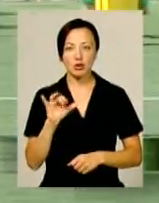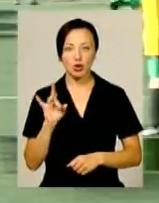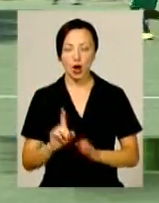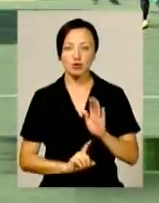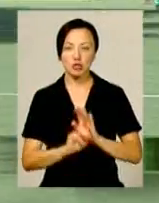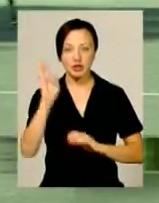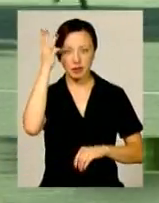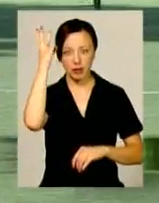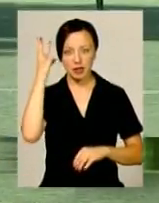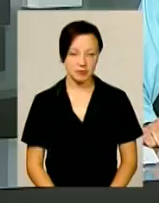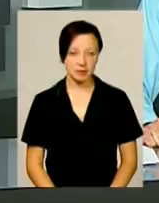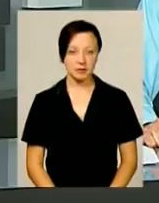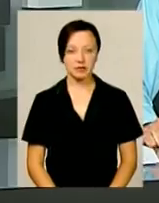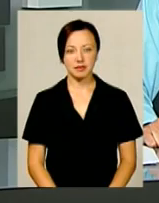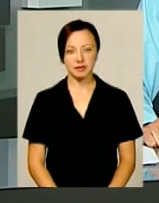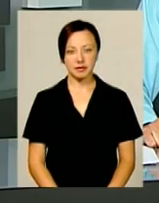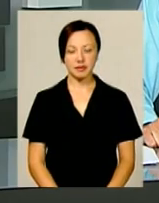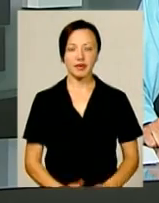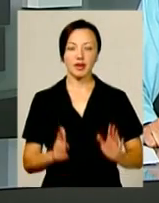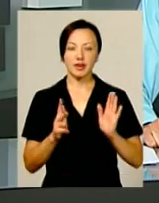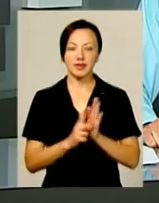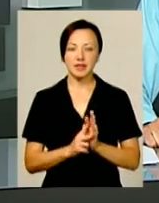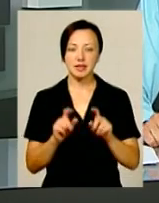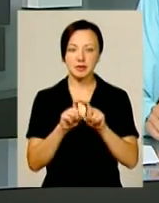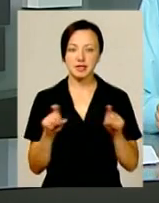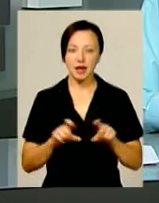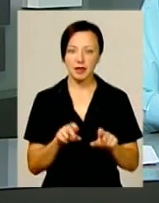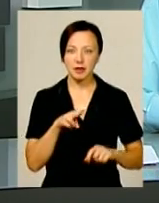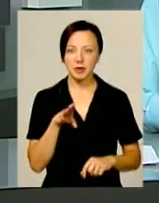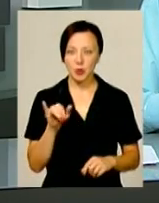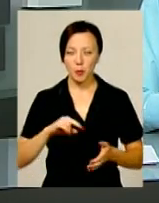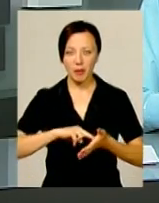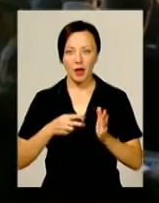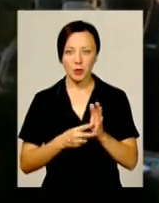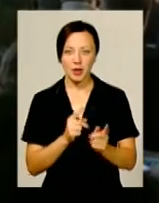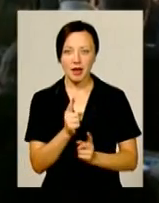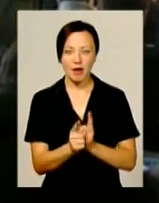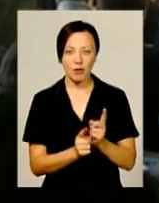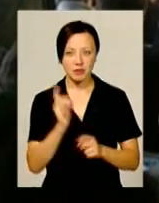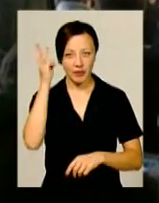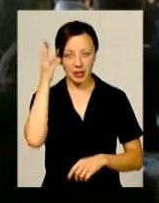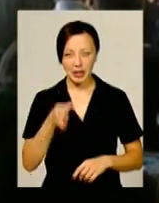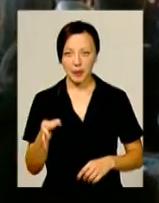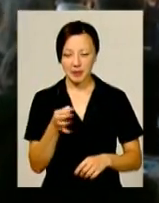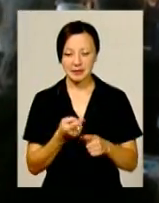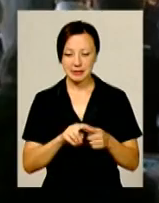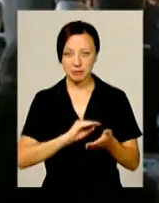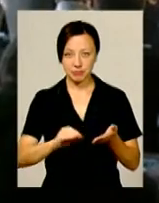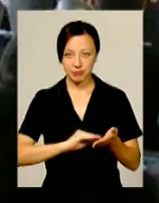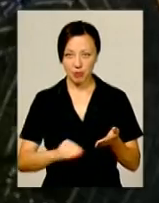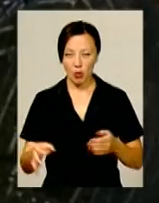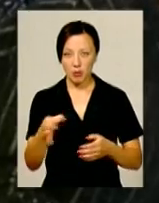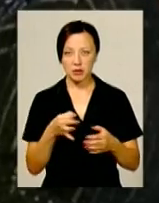обласному центрі. Вісім закладів профтехосвіти планують реорганізувати на Хмельниччині. Відповідне звернення